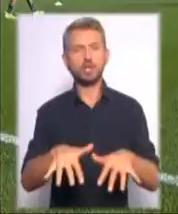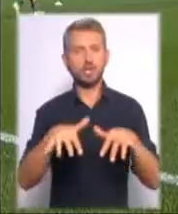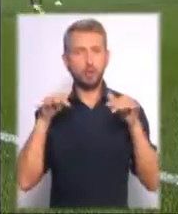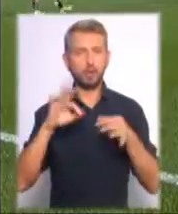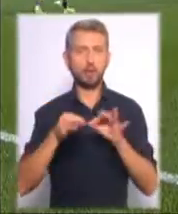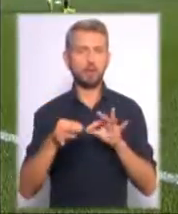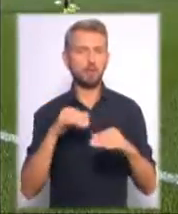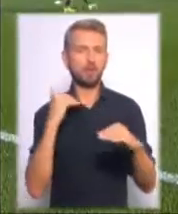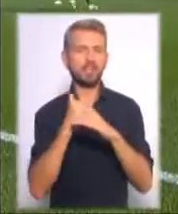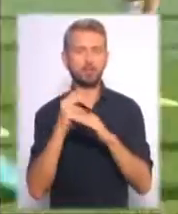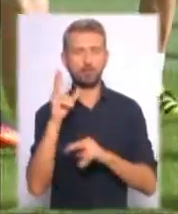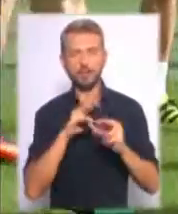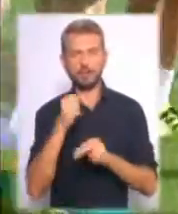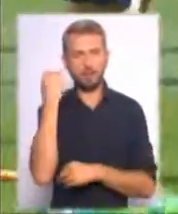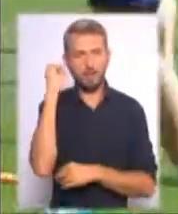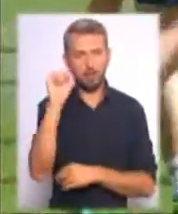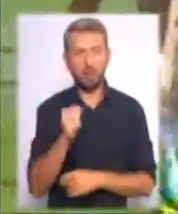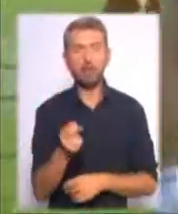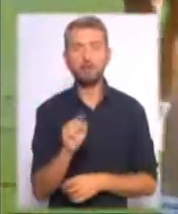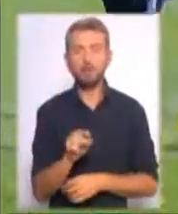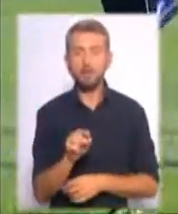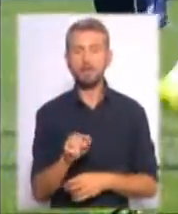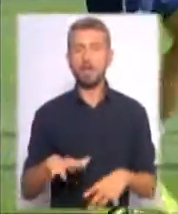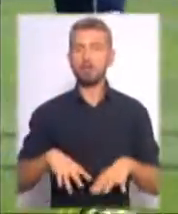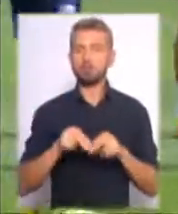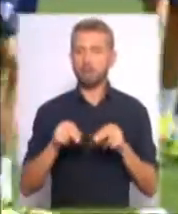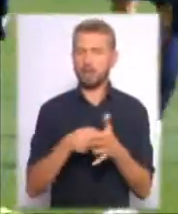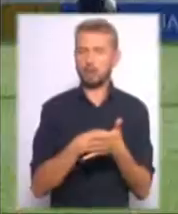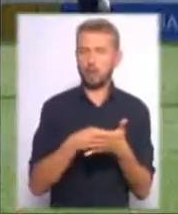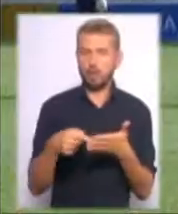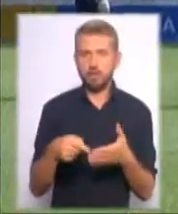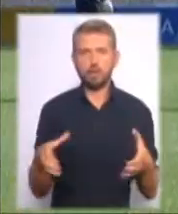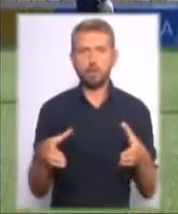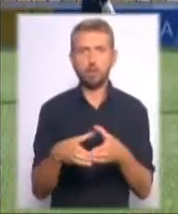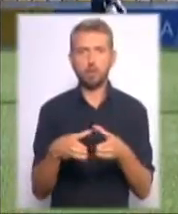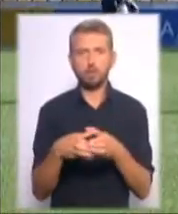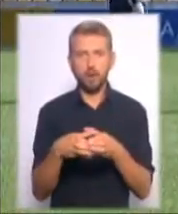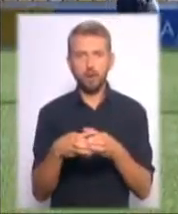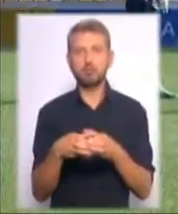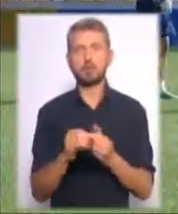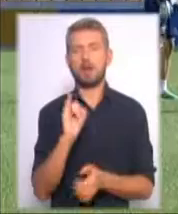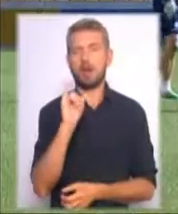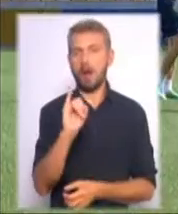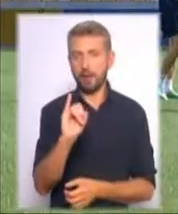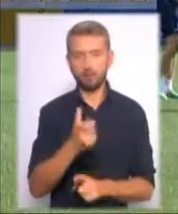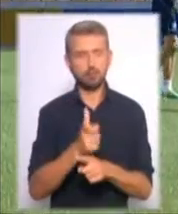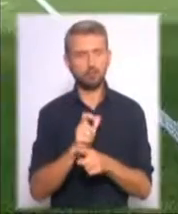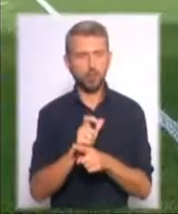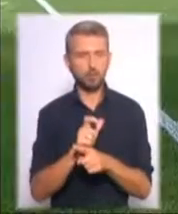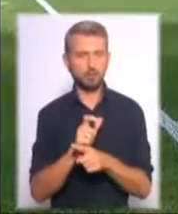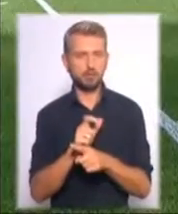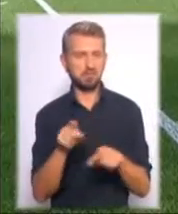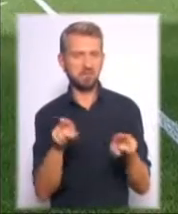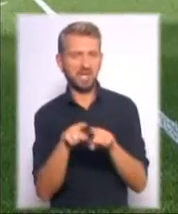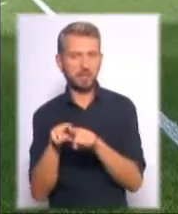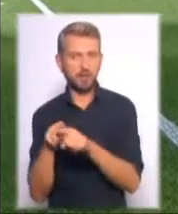зрівнюють шанси на перемогу. Втім, Хадльгрімсон зауважив, група Ай досить рівна, і цінувати треба кожне